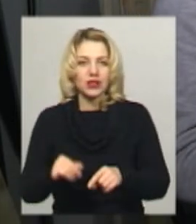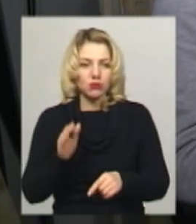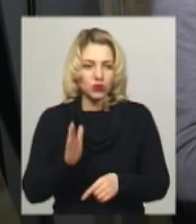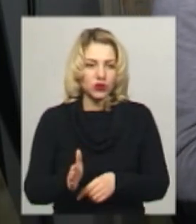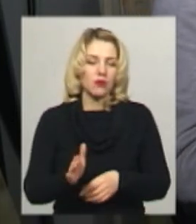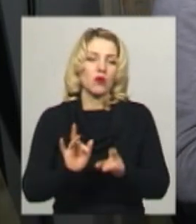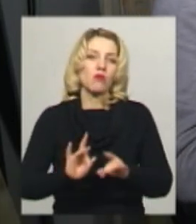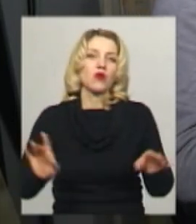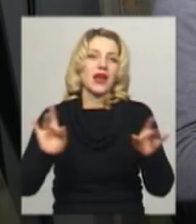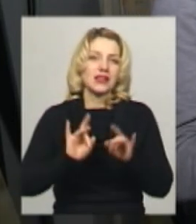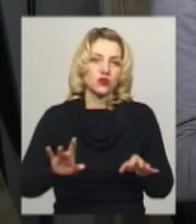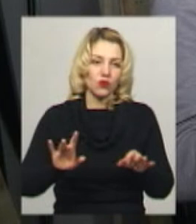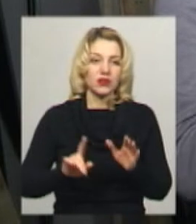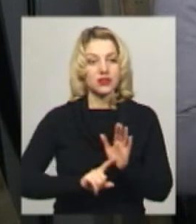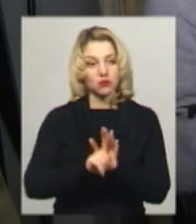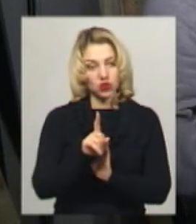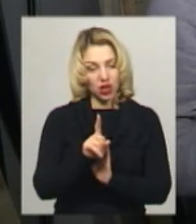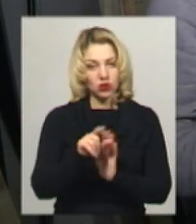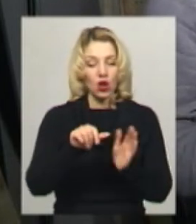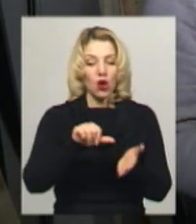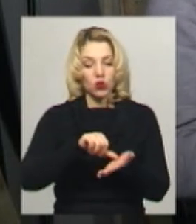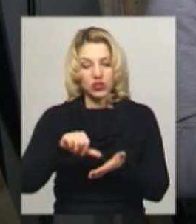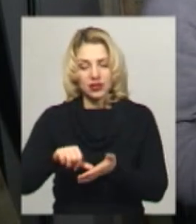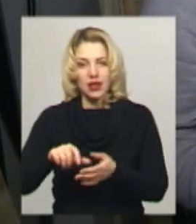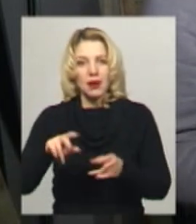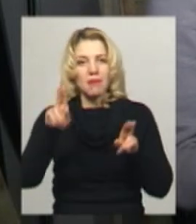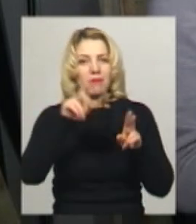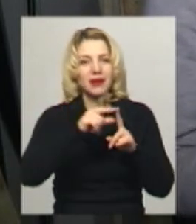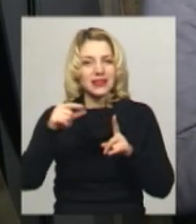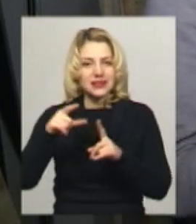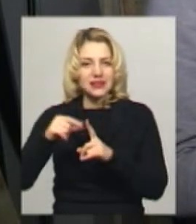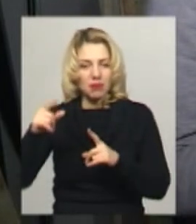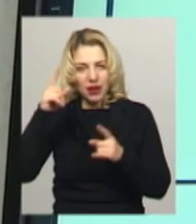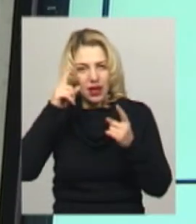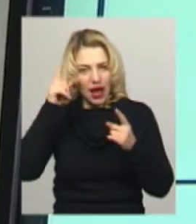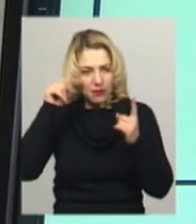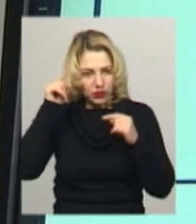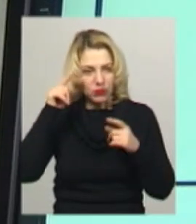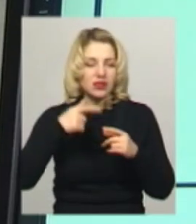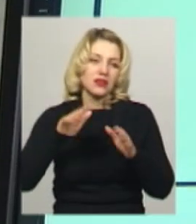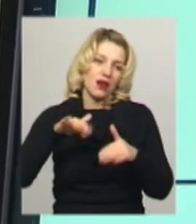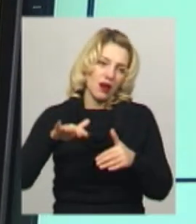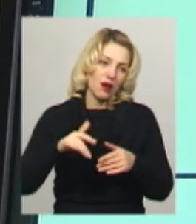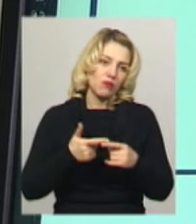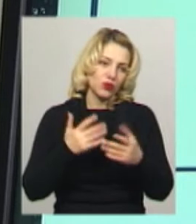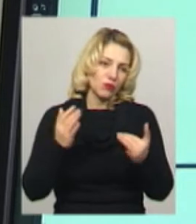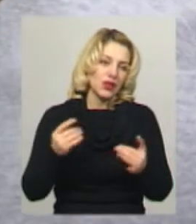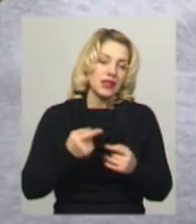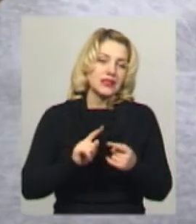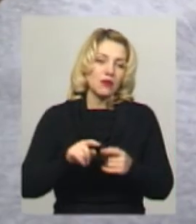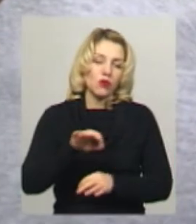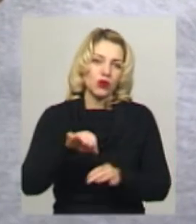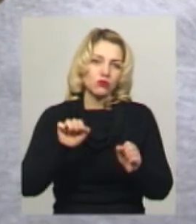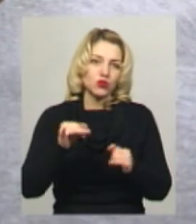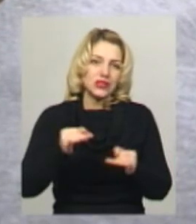Будемо пояснювати спочатку учасникам принципу анімації, а потім давати їм конкретні завдання для фільму. Проєкт може зацікавити молодь. Участь у ньому